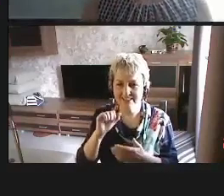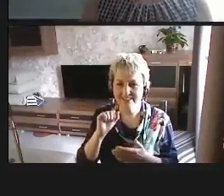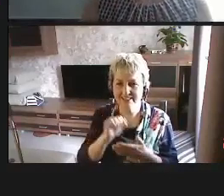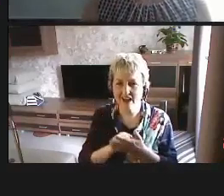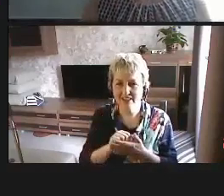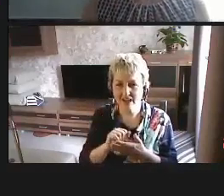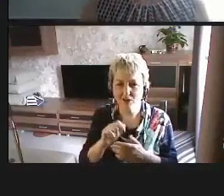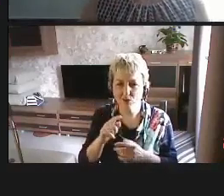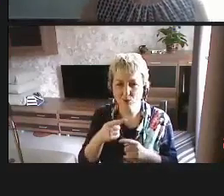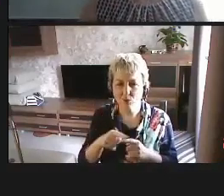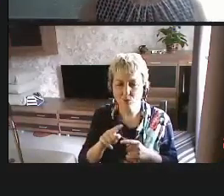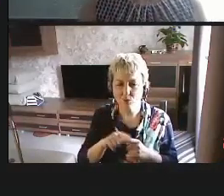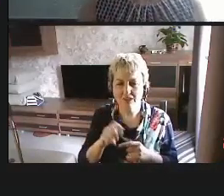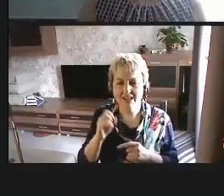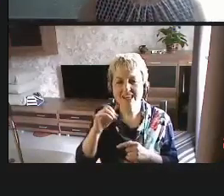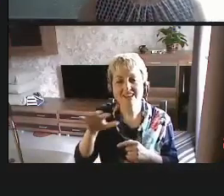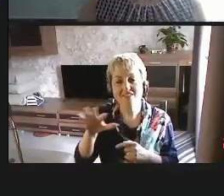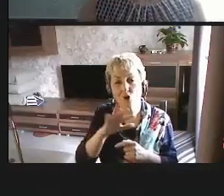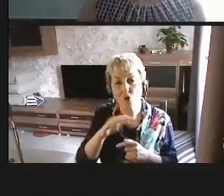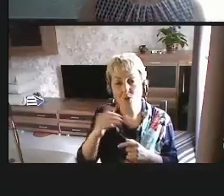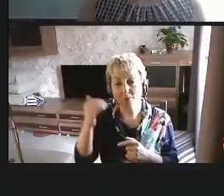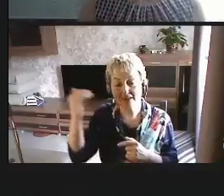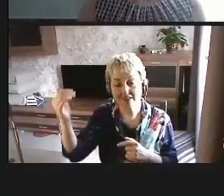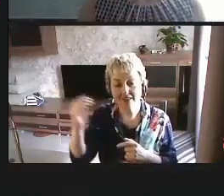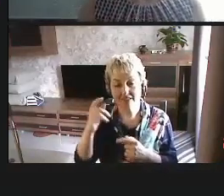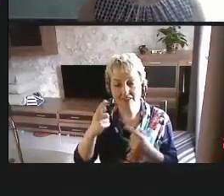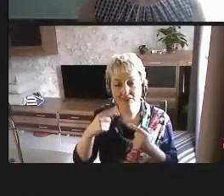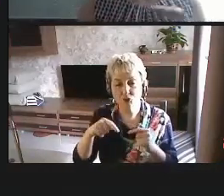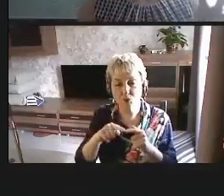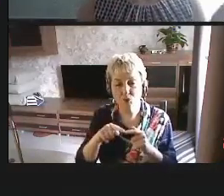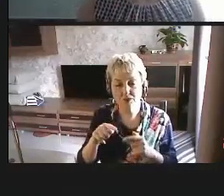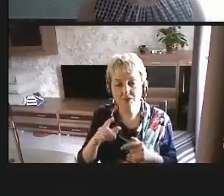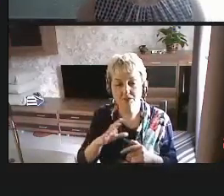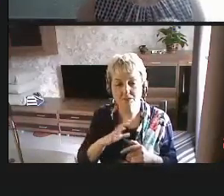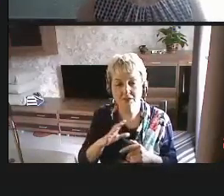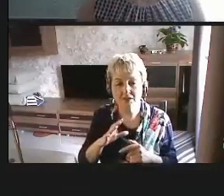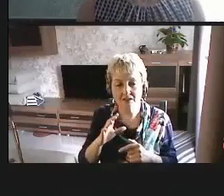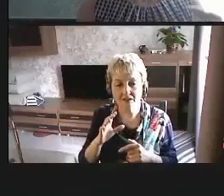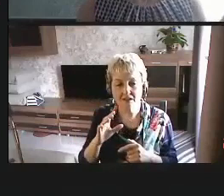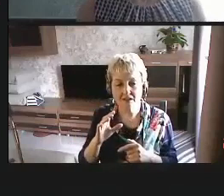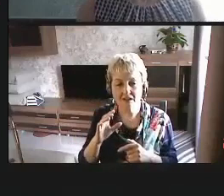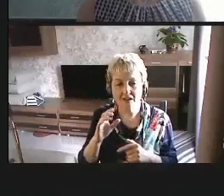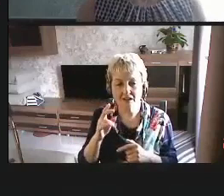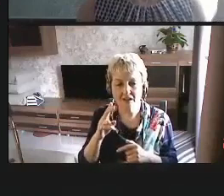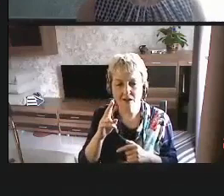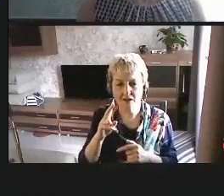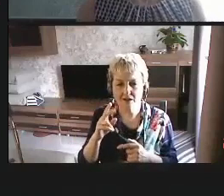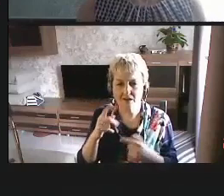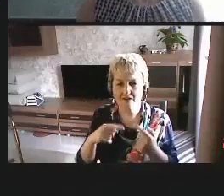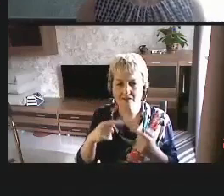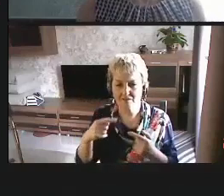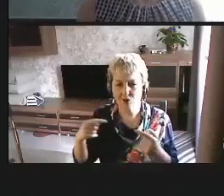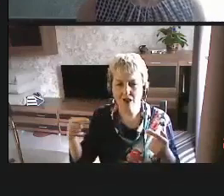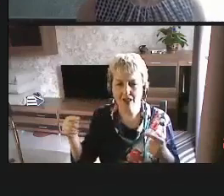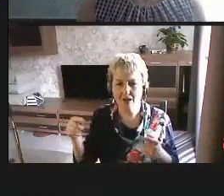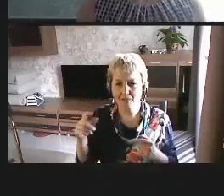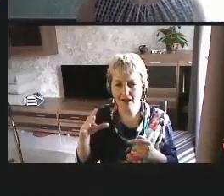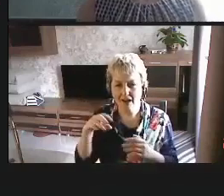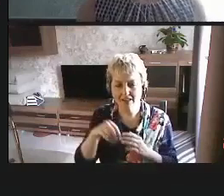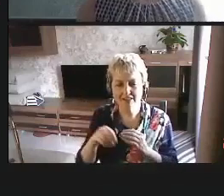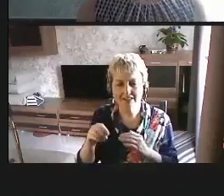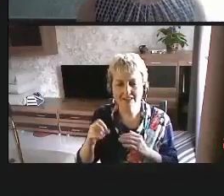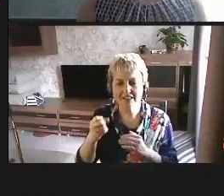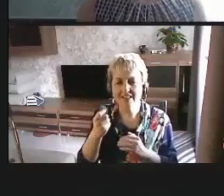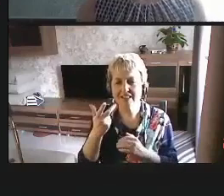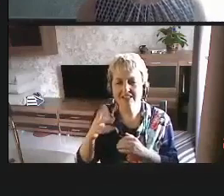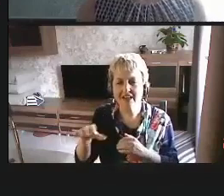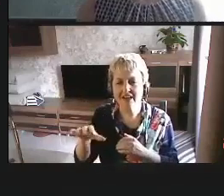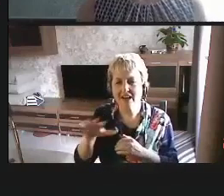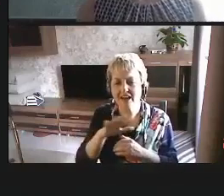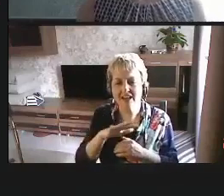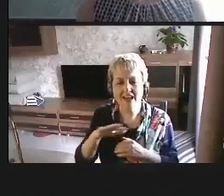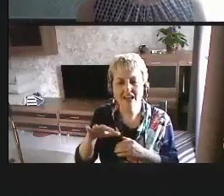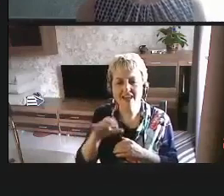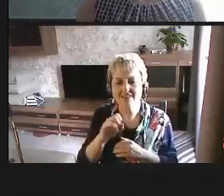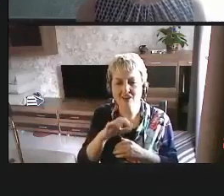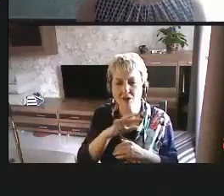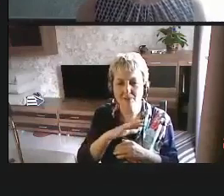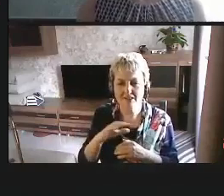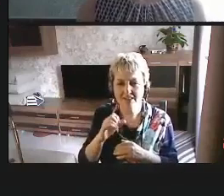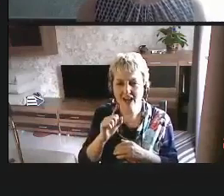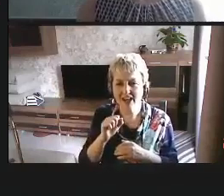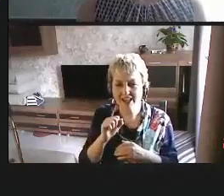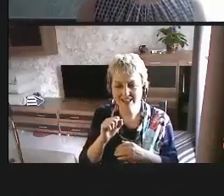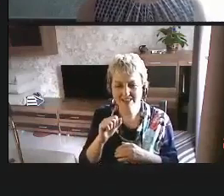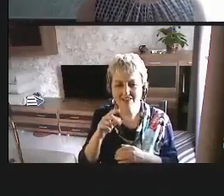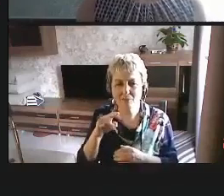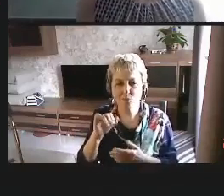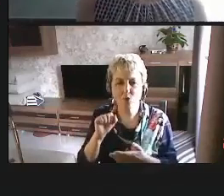он как раз европейский, был создан в коллаборации несколькими европейскими агентствами по